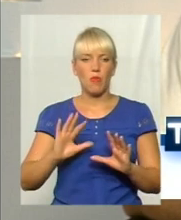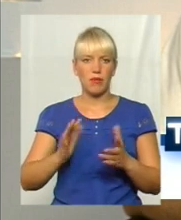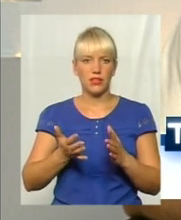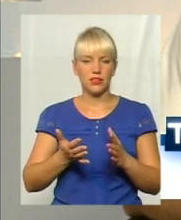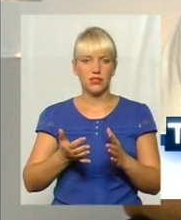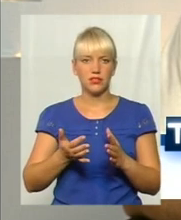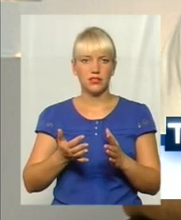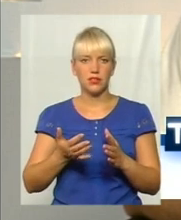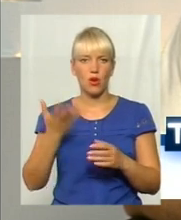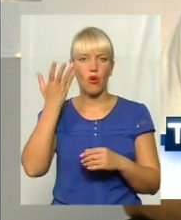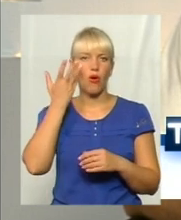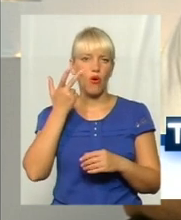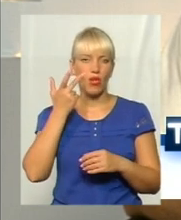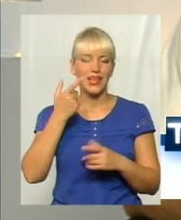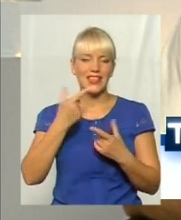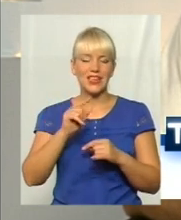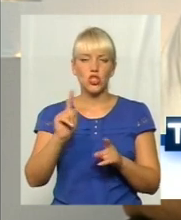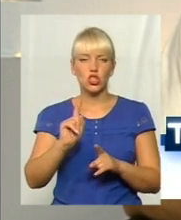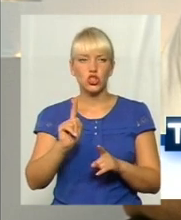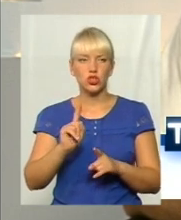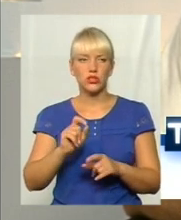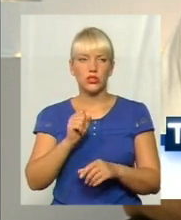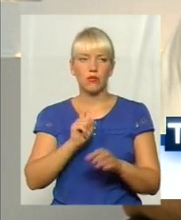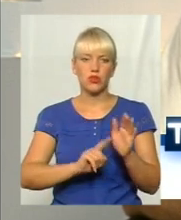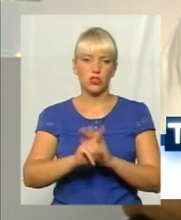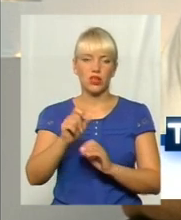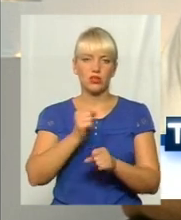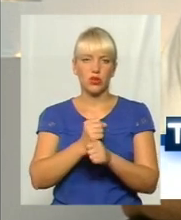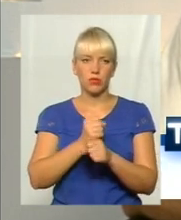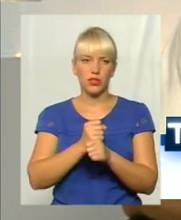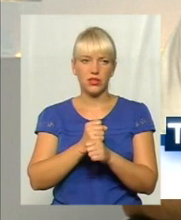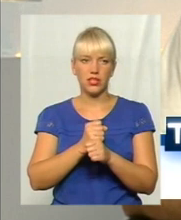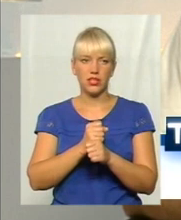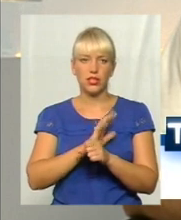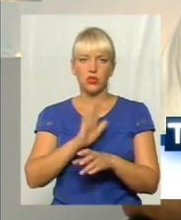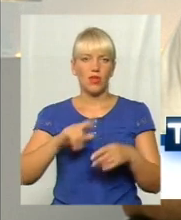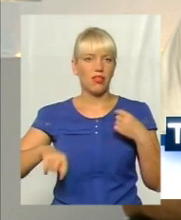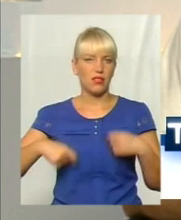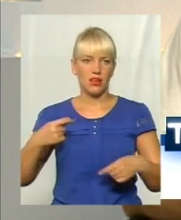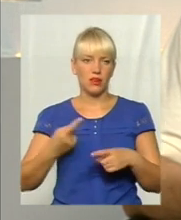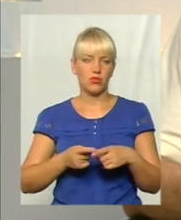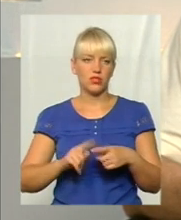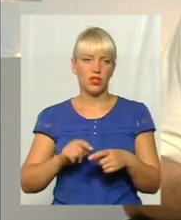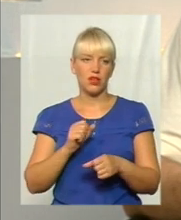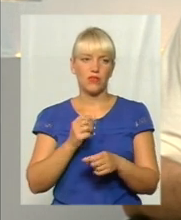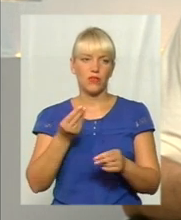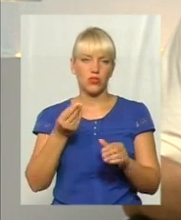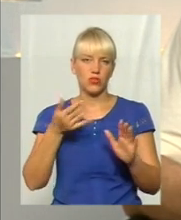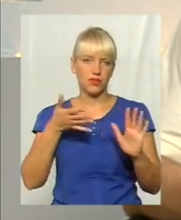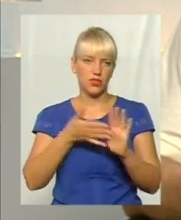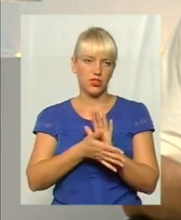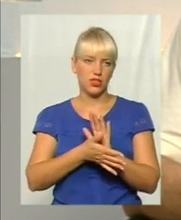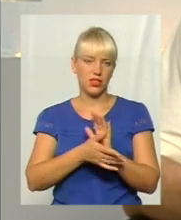коли десь щось починається робити, щоб не даремно це витрачали